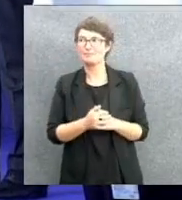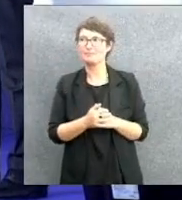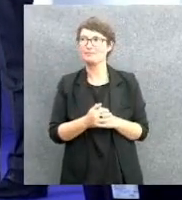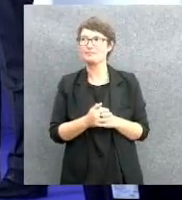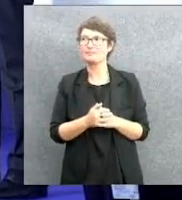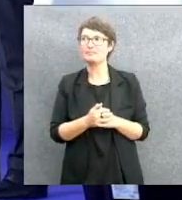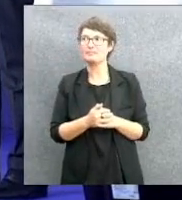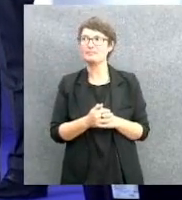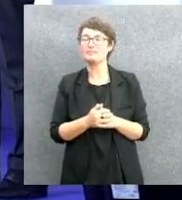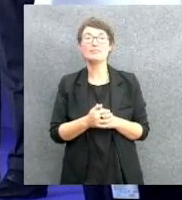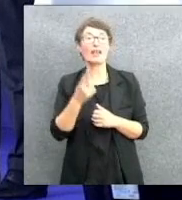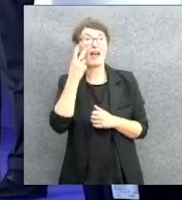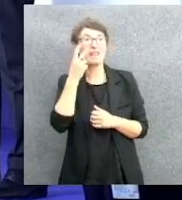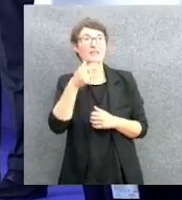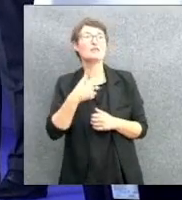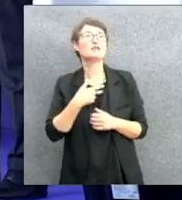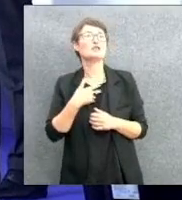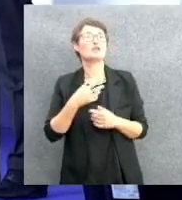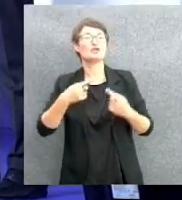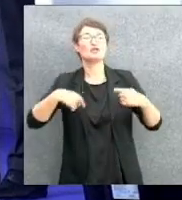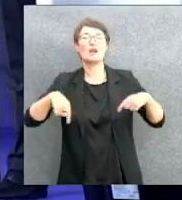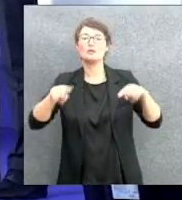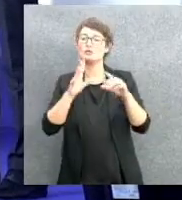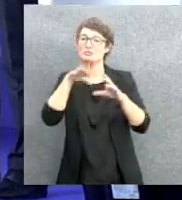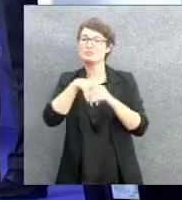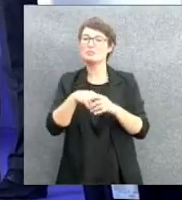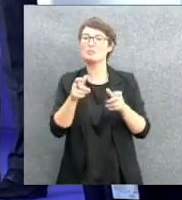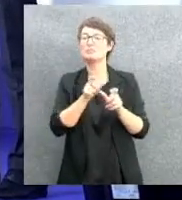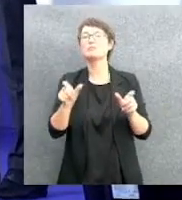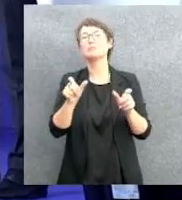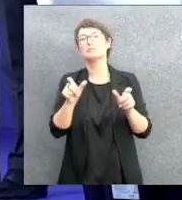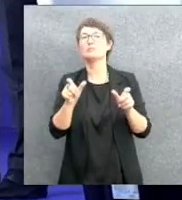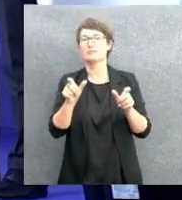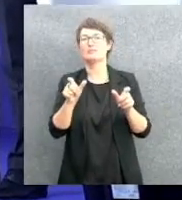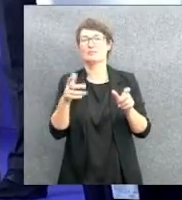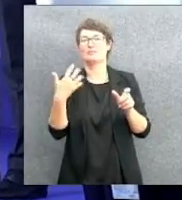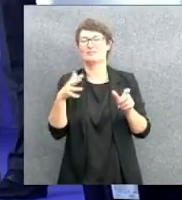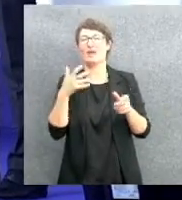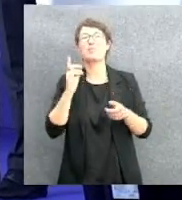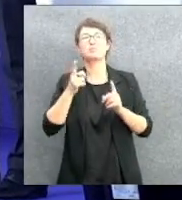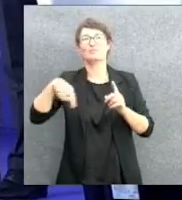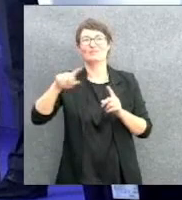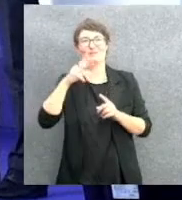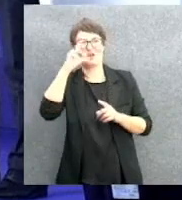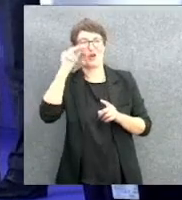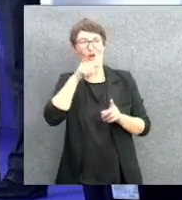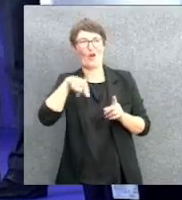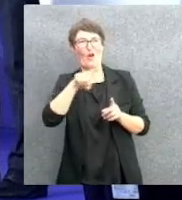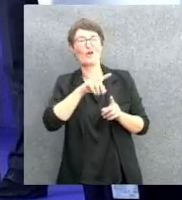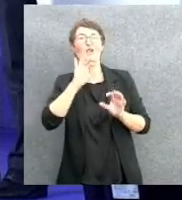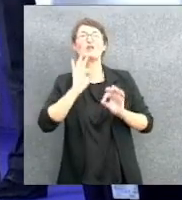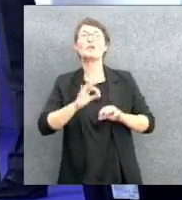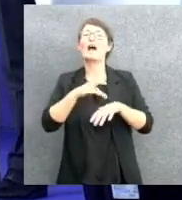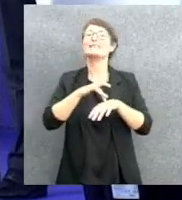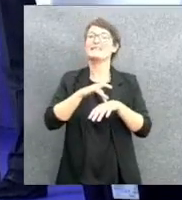visto è stata fatta una giuria di personalità molto diverse, ma molto popolari, con grandi sensibilità del mondo dello